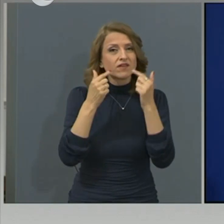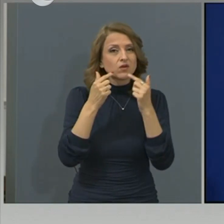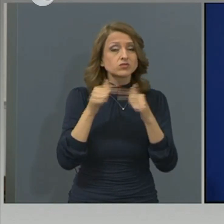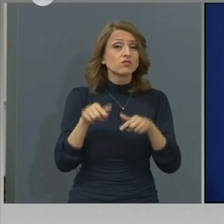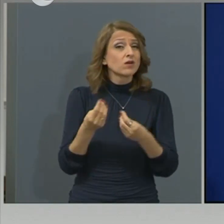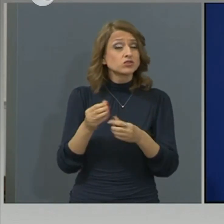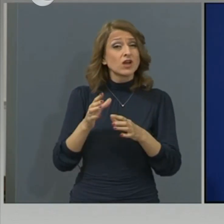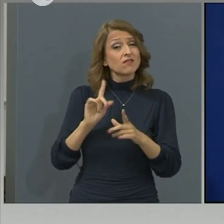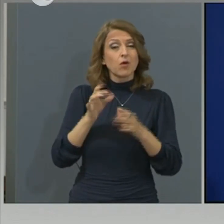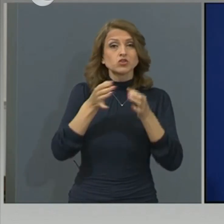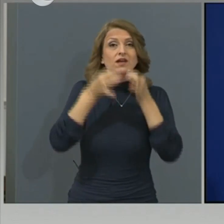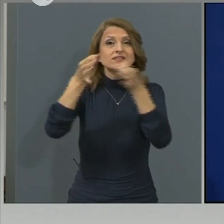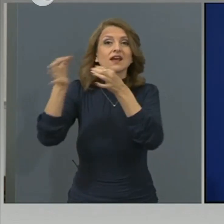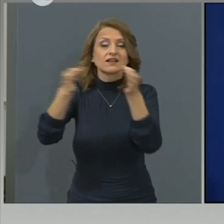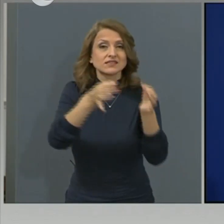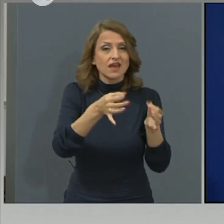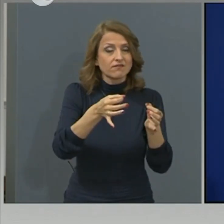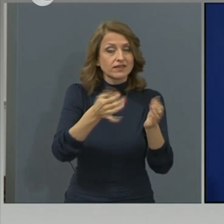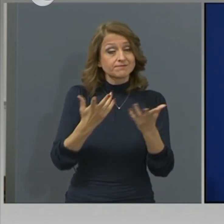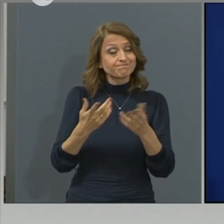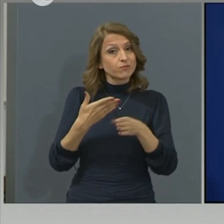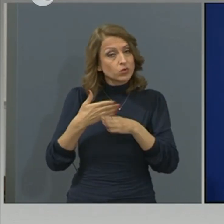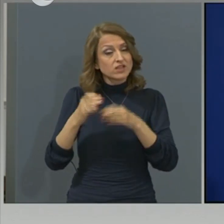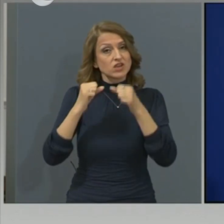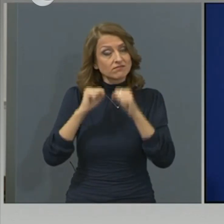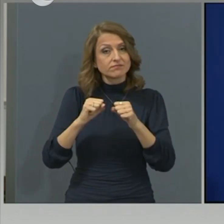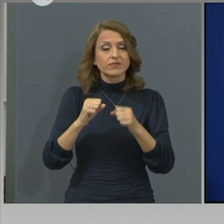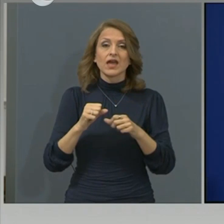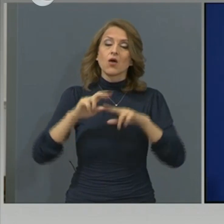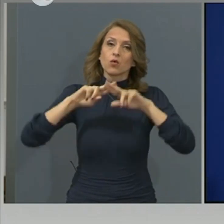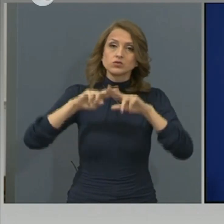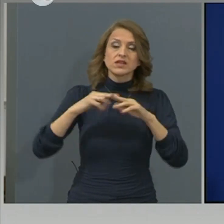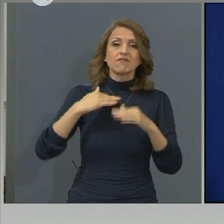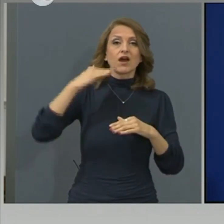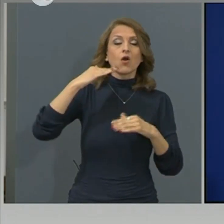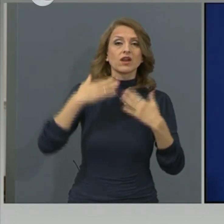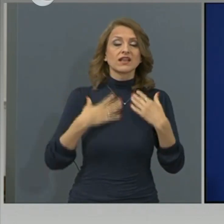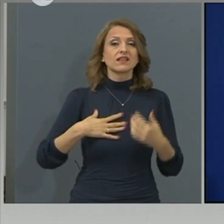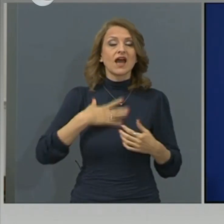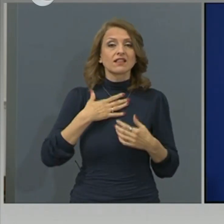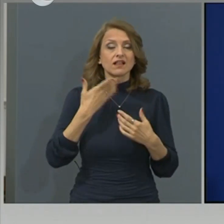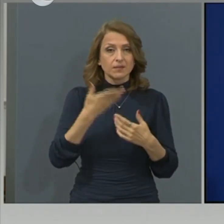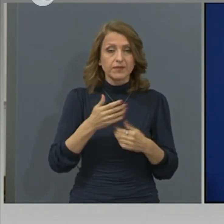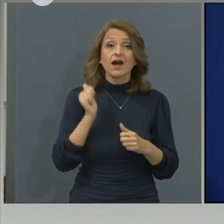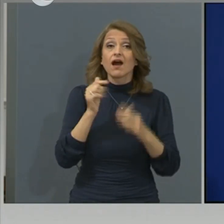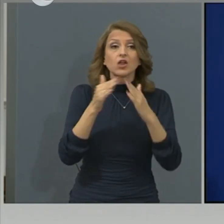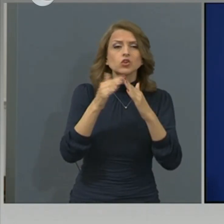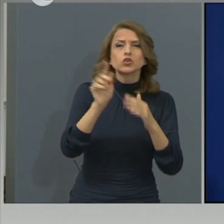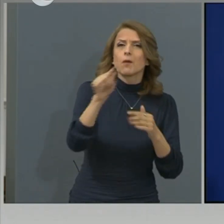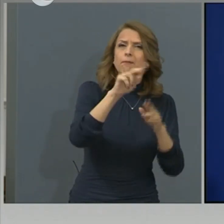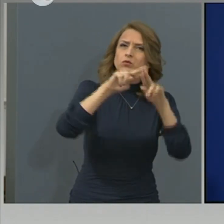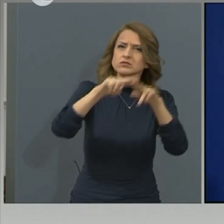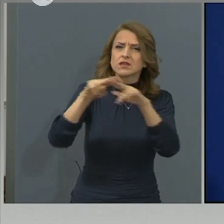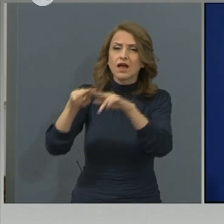Прави впечатление продължителното наличие на вируса в горните дихателни пътища. От наблюдаваните по домовете отчитаме